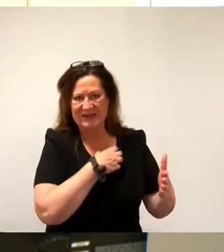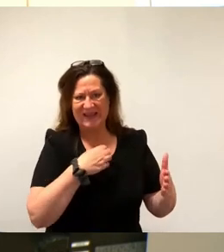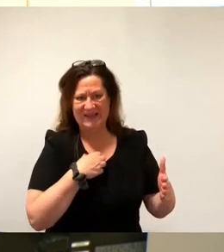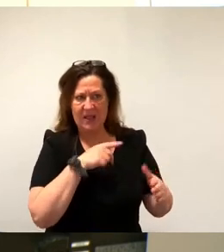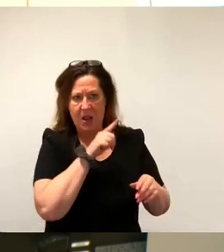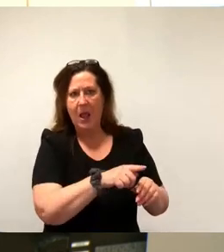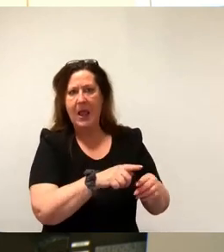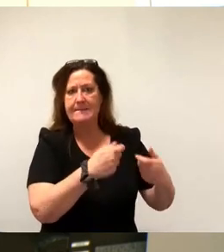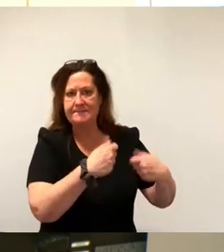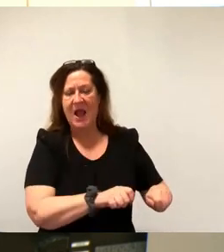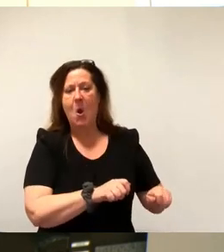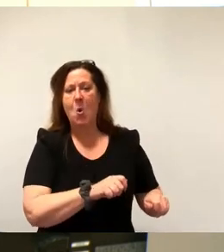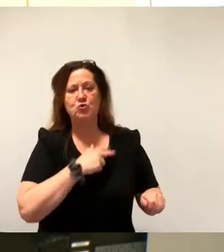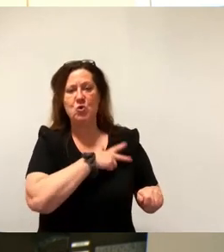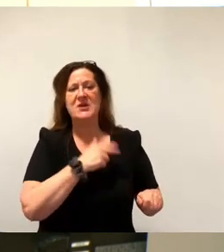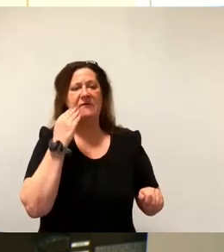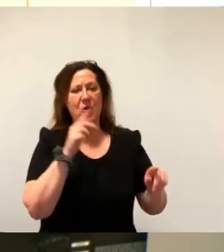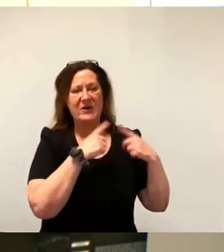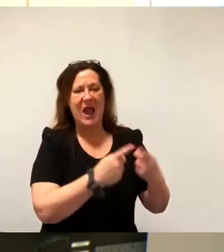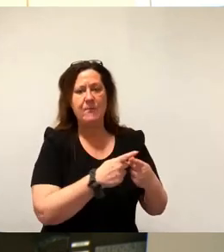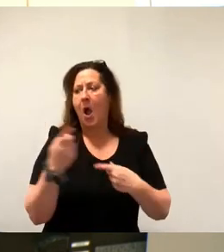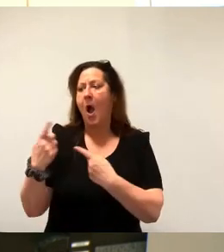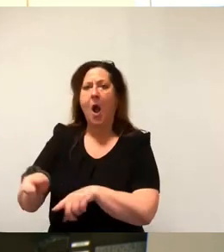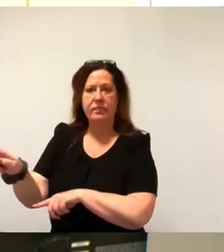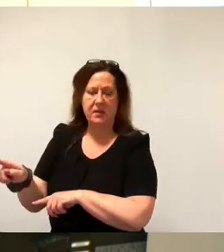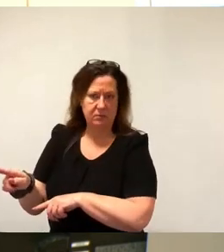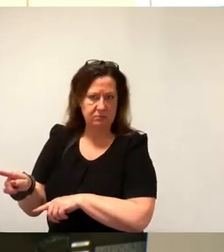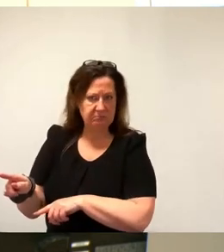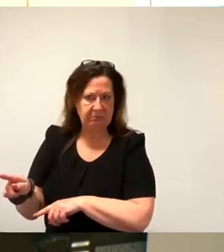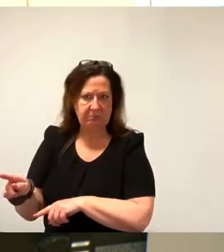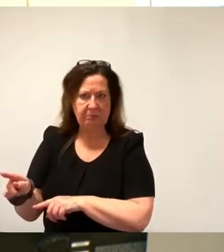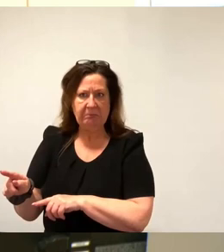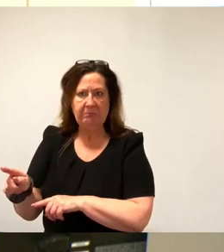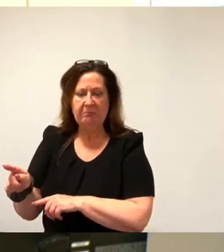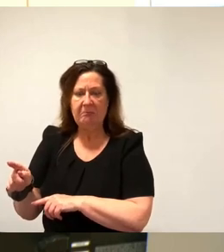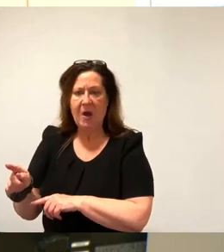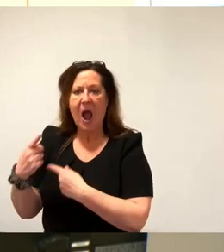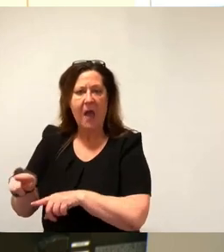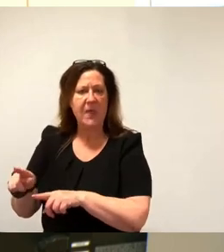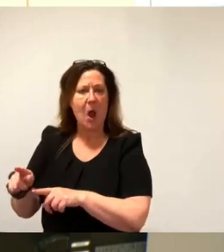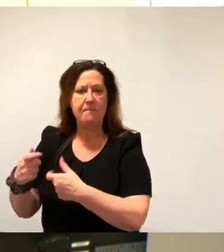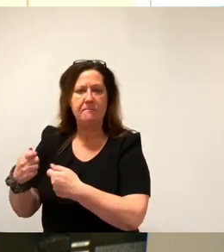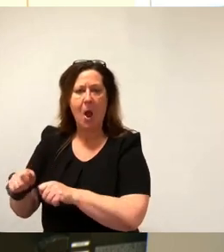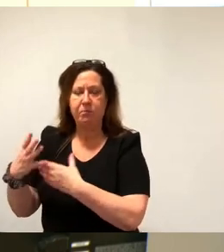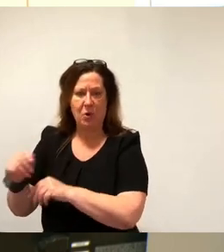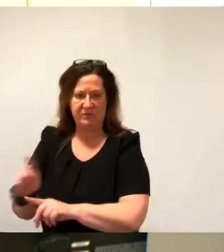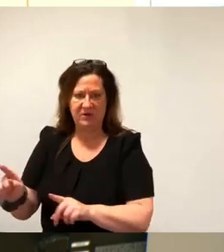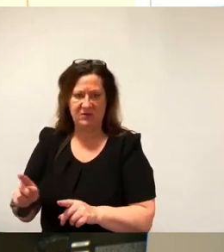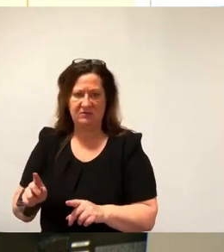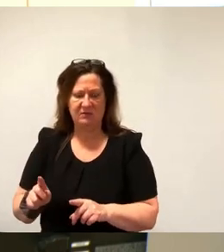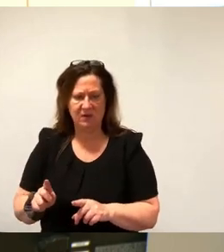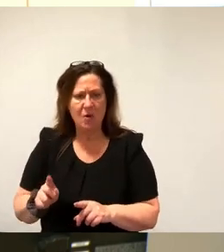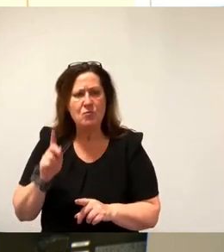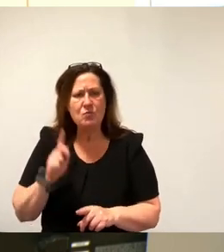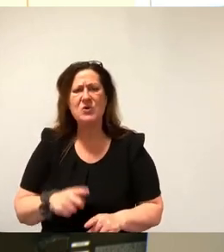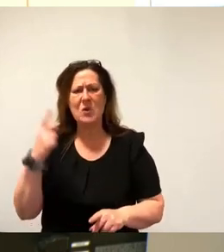sozialem Wohnraum bekommt kein anderes Wohnungsunternehmen. Und wir alle müssen uns fragen, wie lange wollen